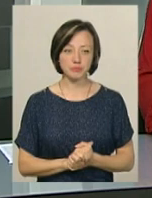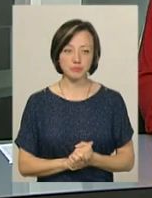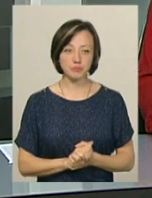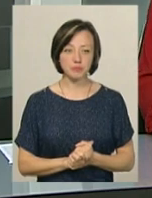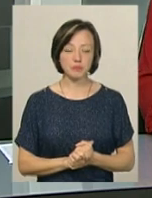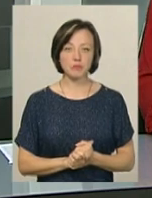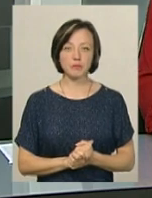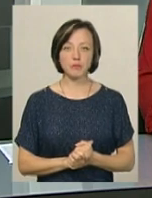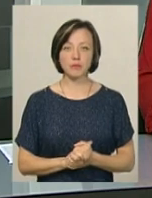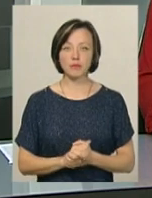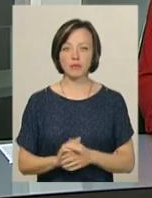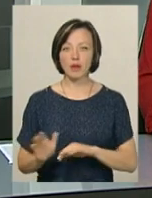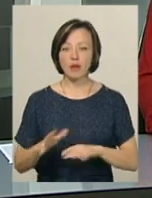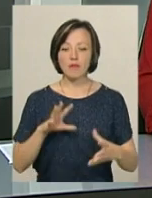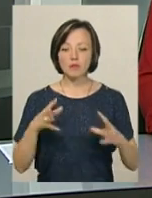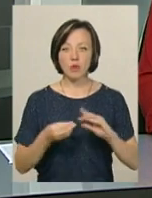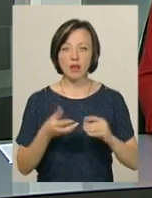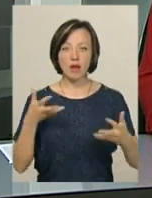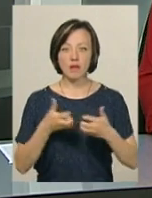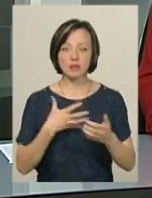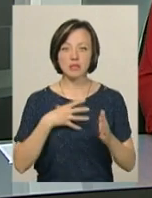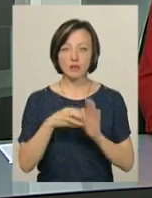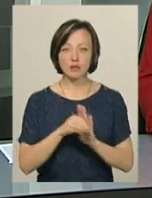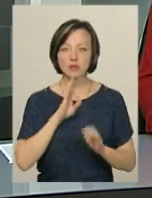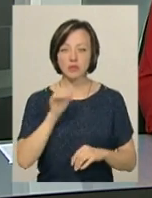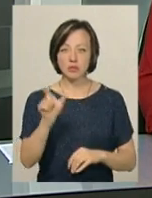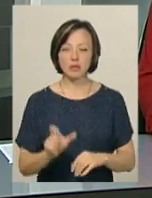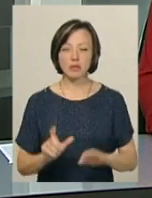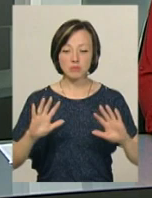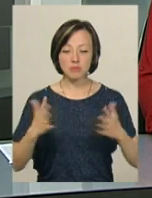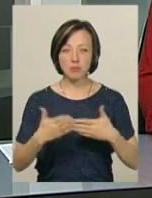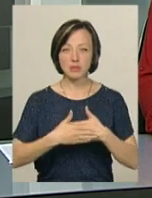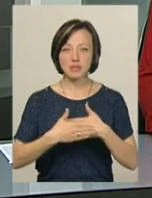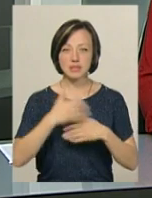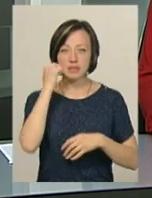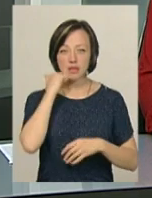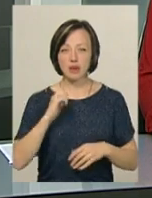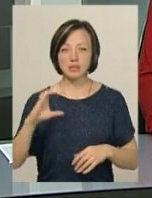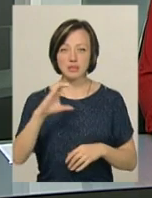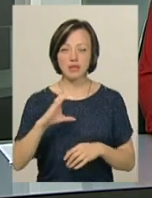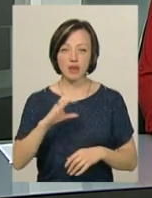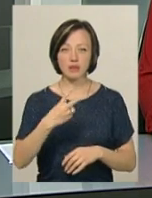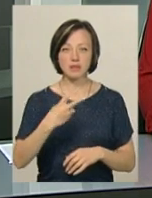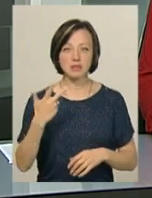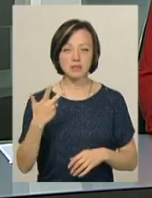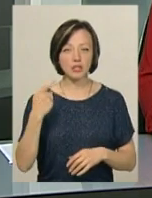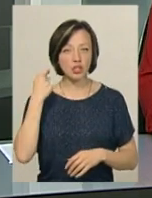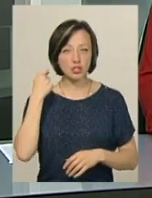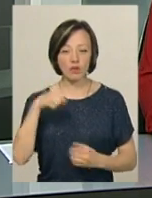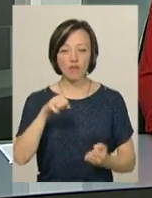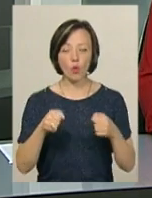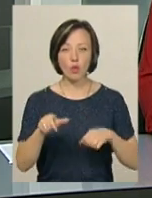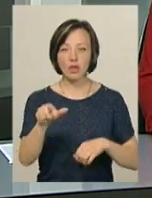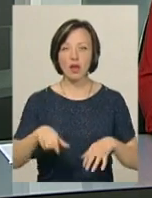В результаті дорожньо-транспортної пригоди загинула жінка. Аварія сталася поблизу старої Синяви. 23-річний водій